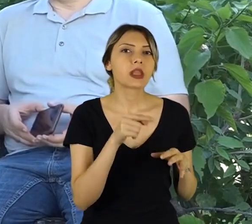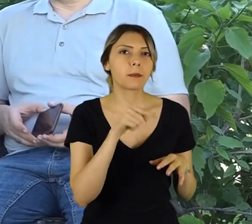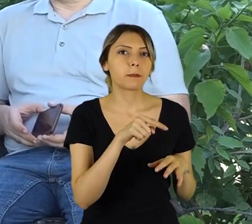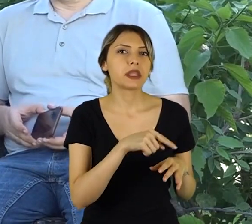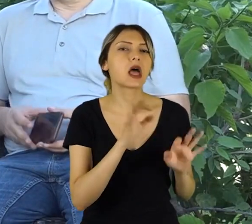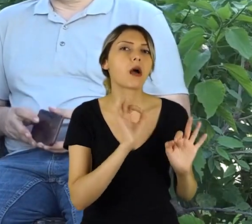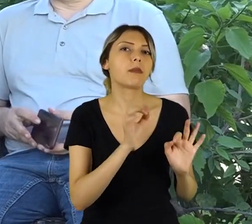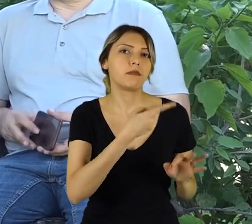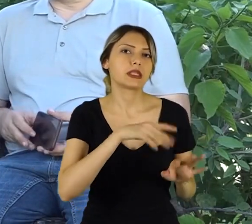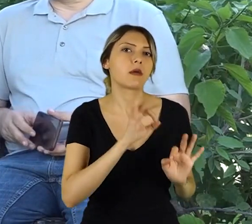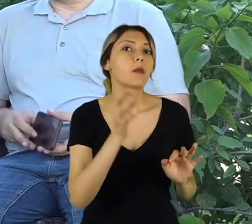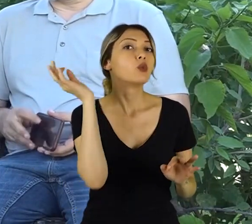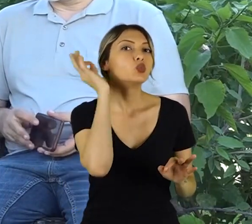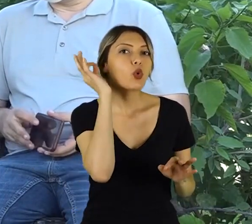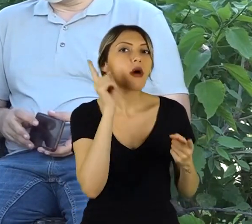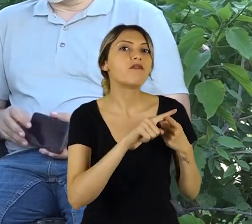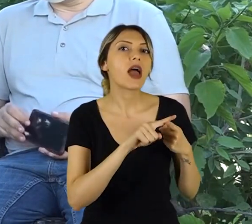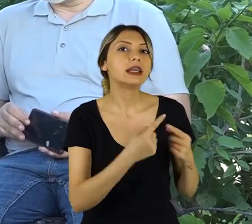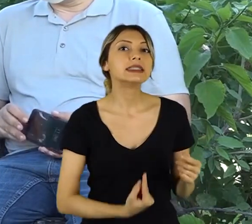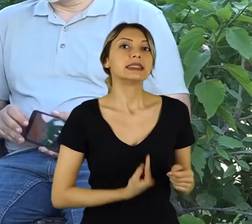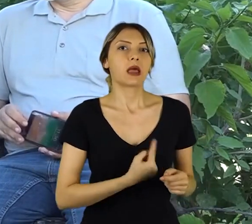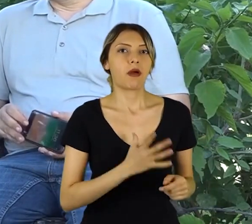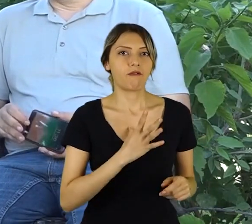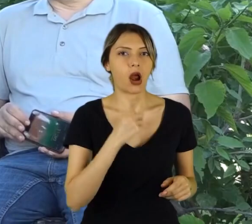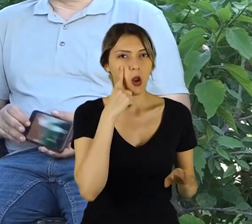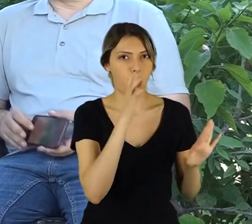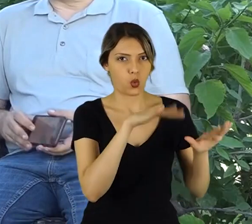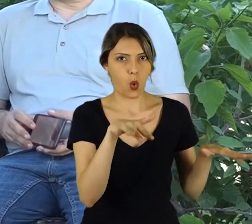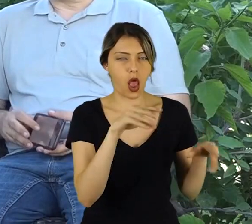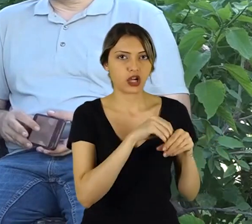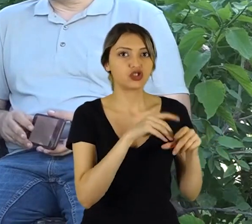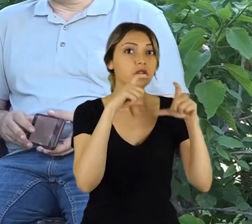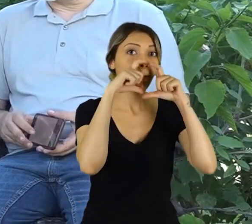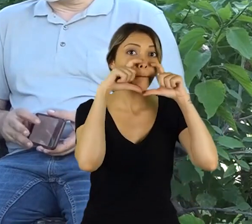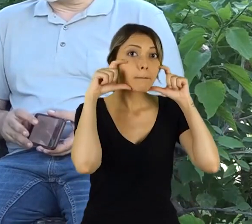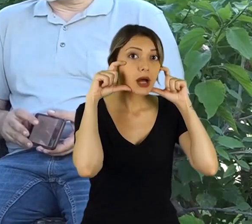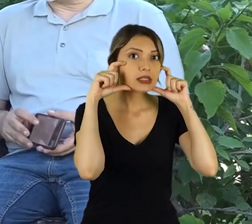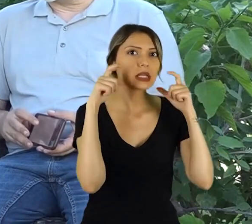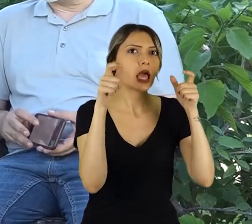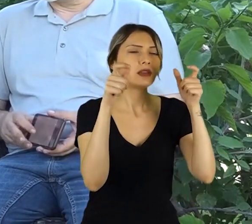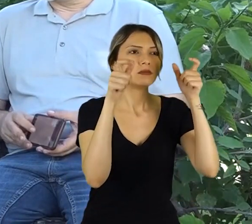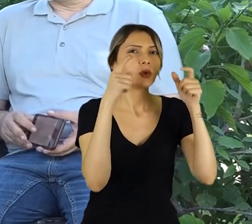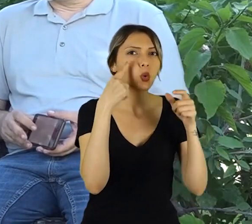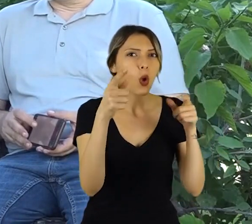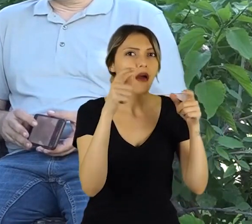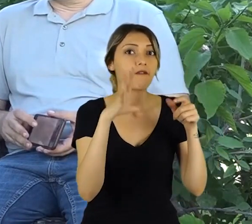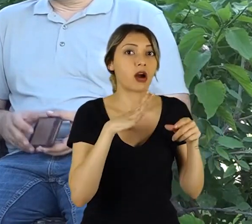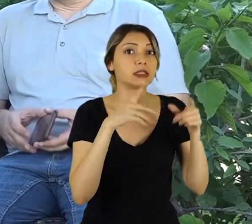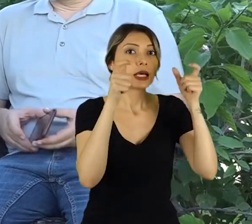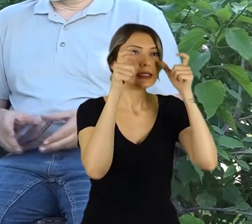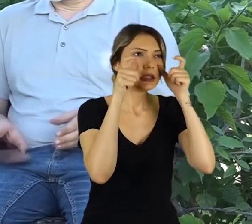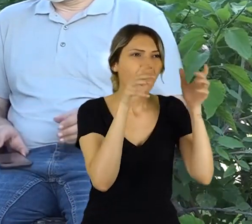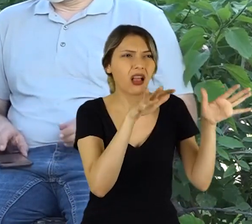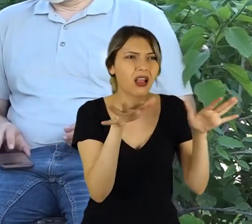duyarak, hissederek hareket edenler için maske takmak dikkati de dağıtıyor. Evet, dikkati